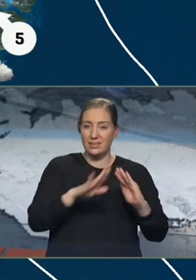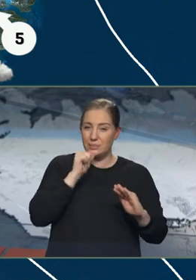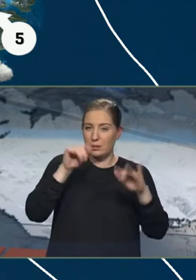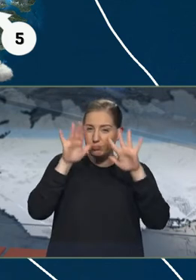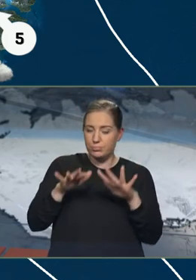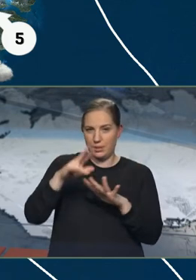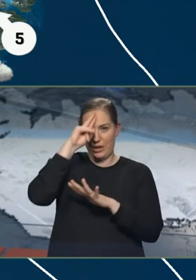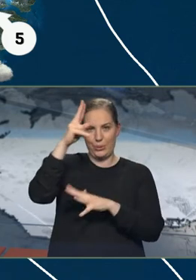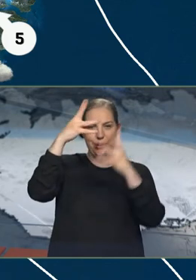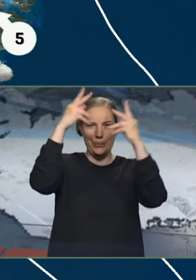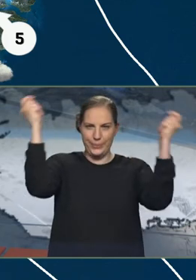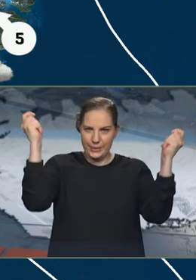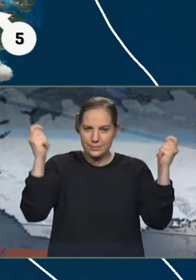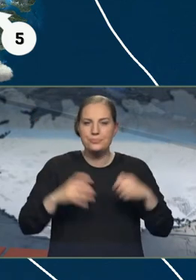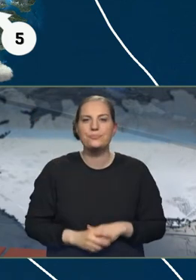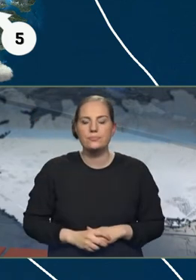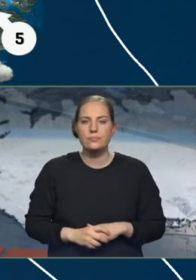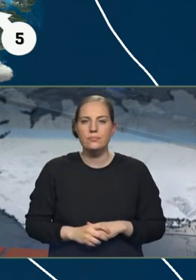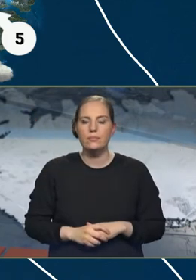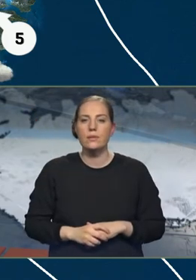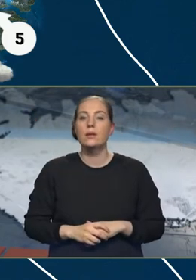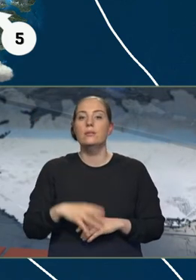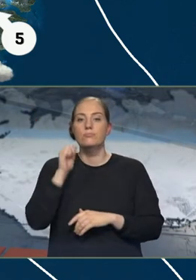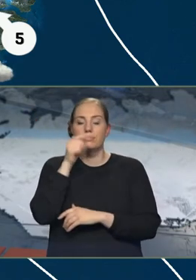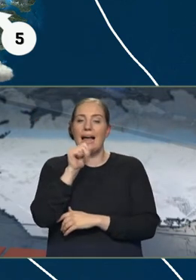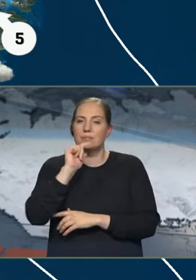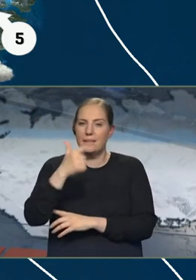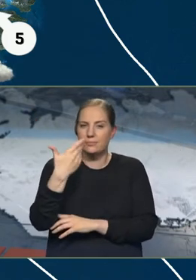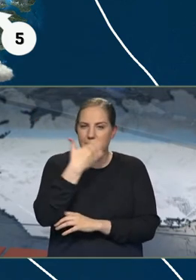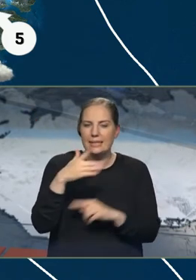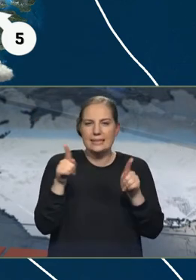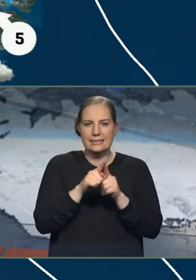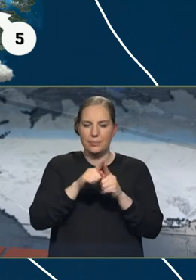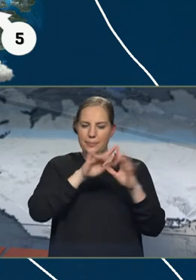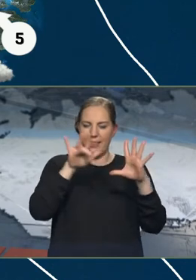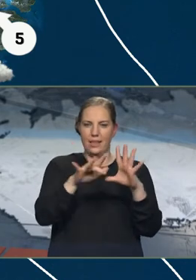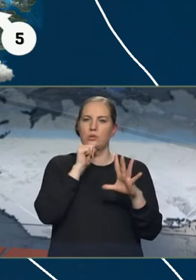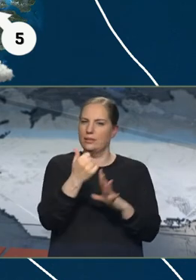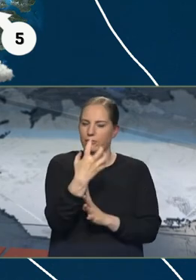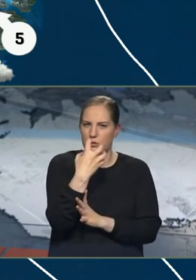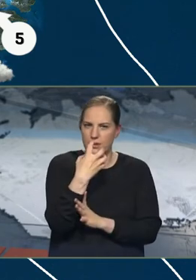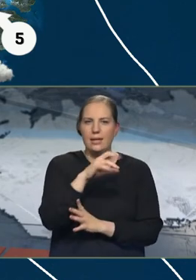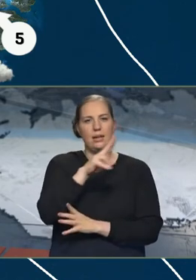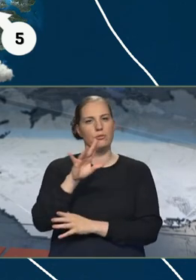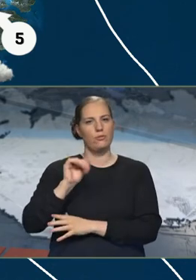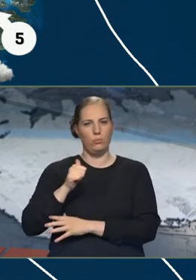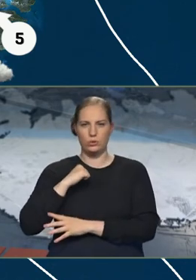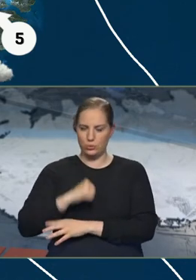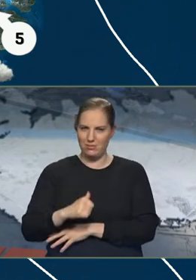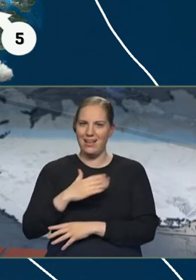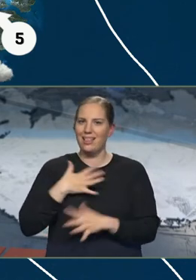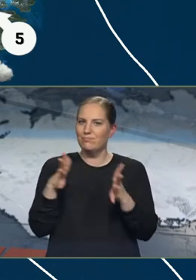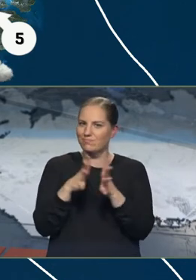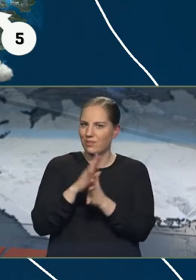lettir til um landið norðanvert. Það fer heldur hlýnandi en áframvægt frosti í einsveitum. Það er Hraf Guðmundsson veðurfræðingur sem fyrir nánar yfir